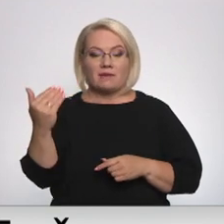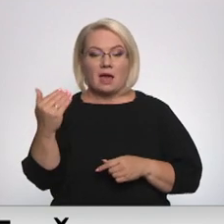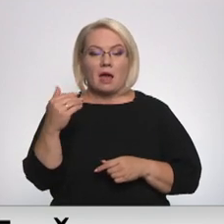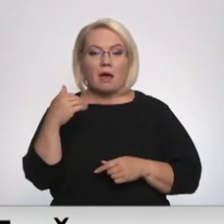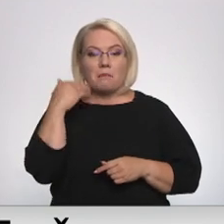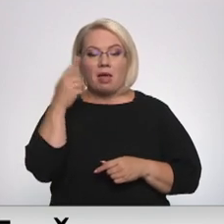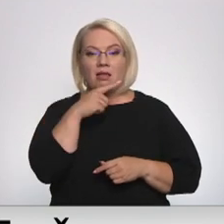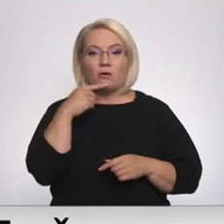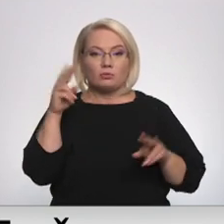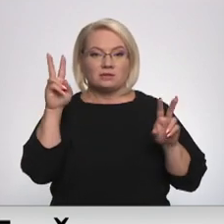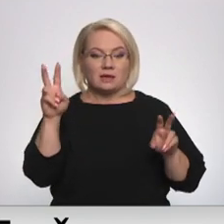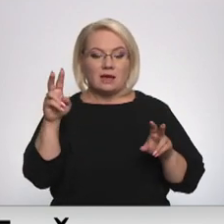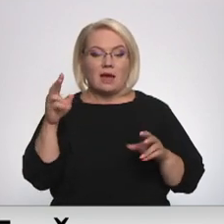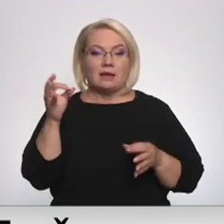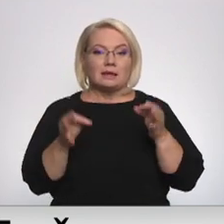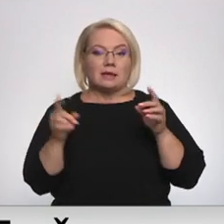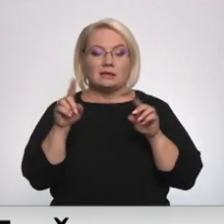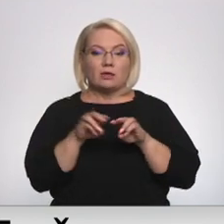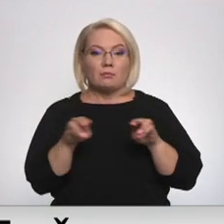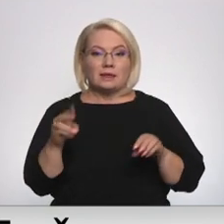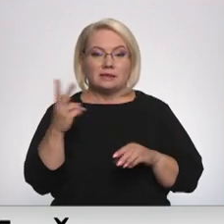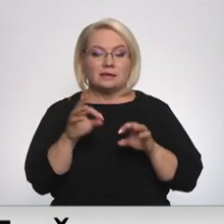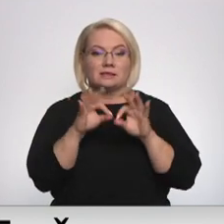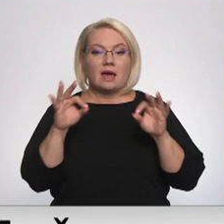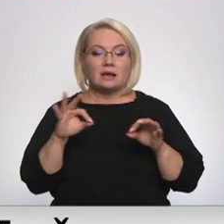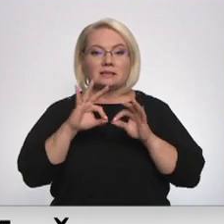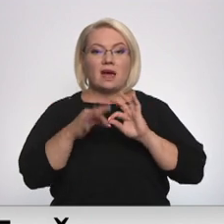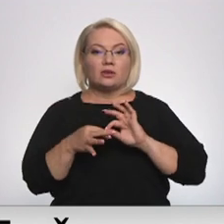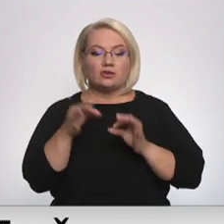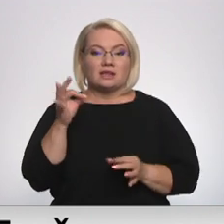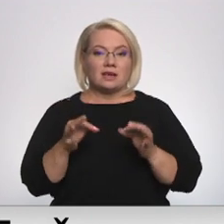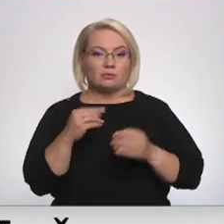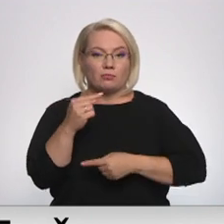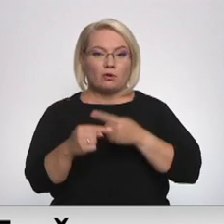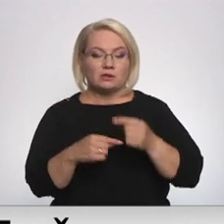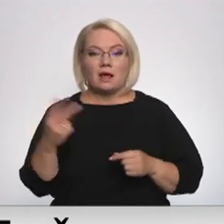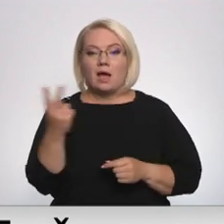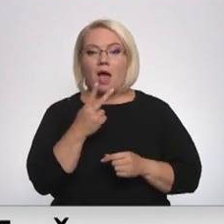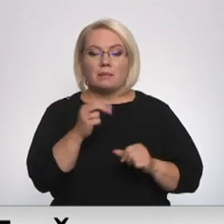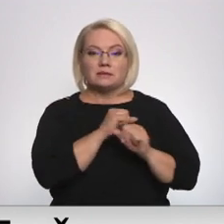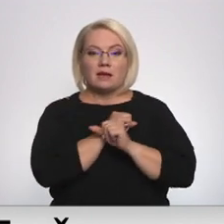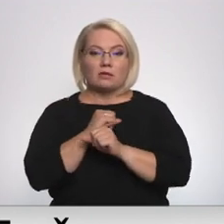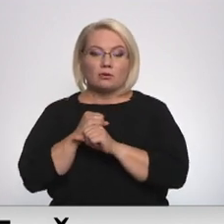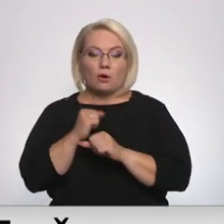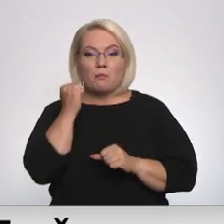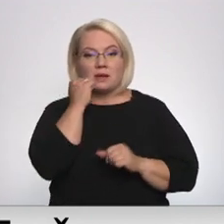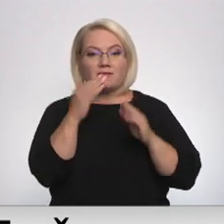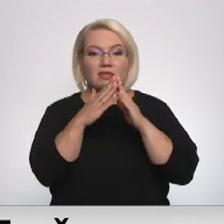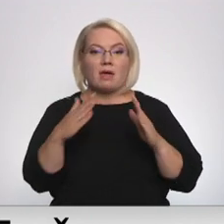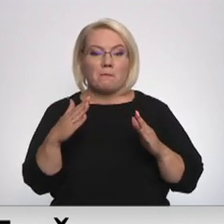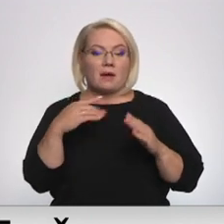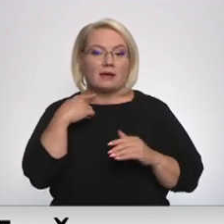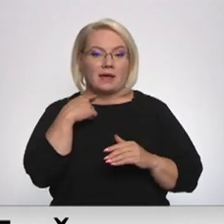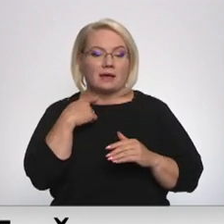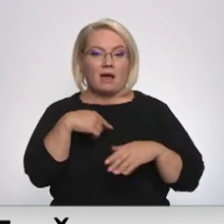Belarusija. Pat labām tieslietu ministrija ir sākusis sarežģītu tiesisku procesu, lai abas šīs sanatorijas un Maskavas namu Rīgā